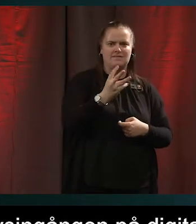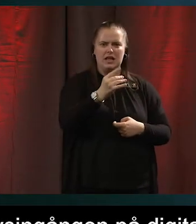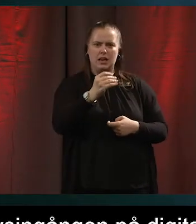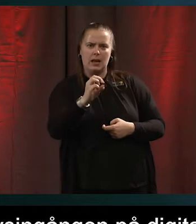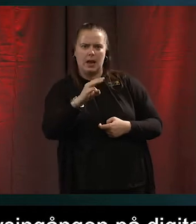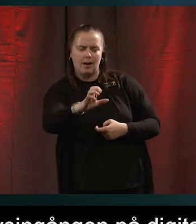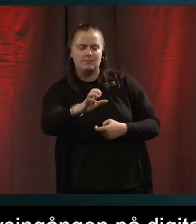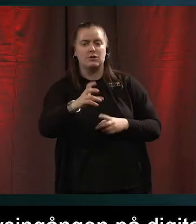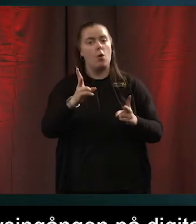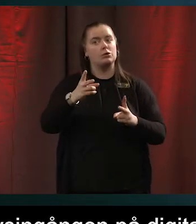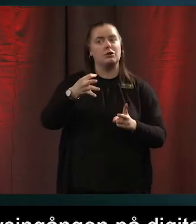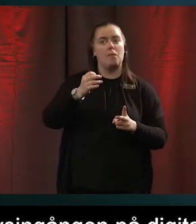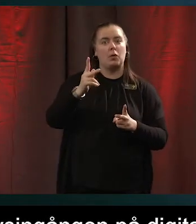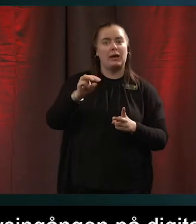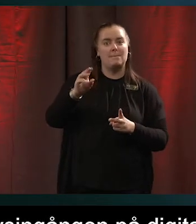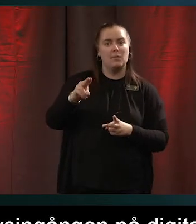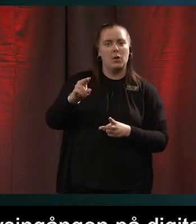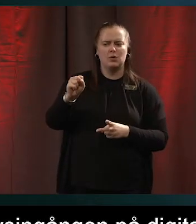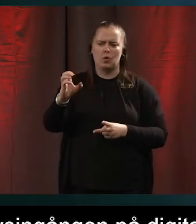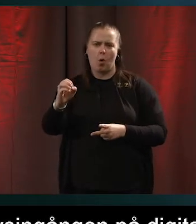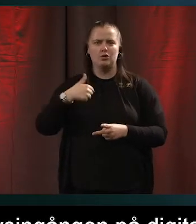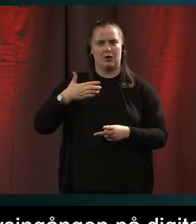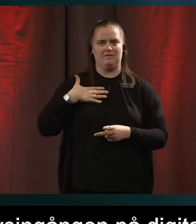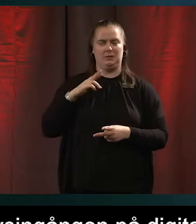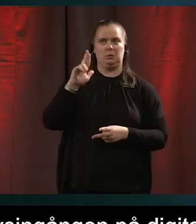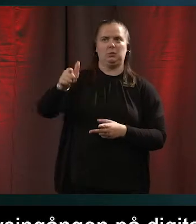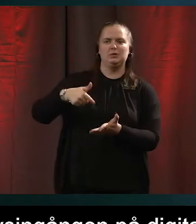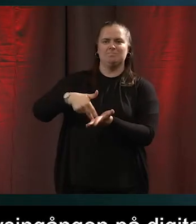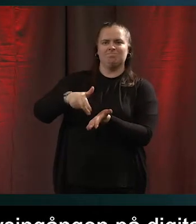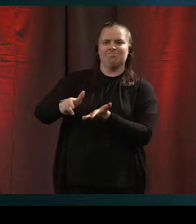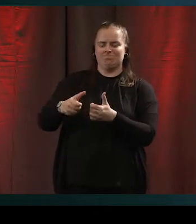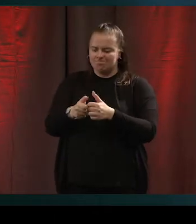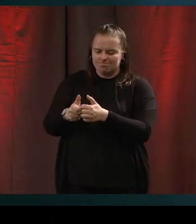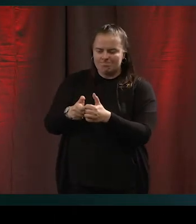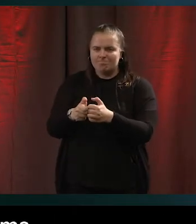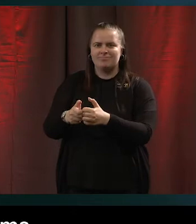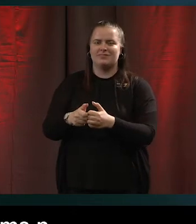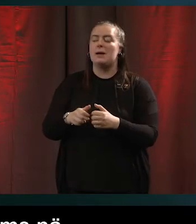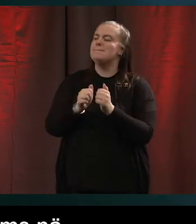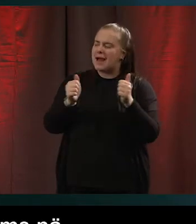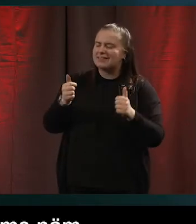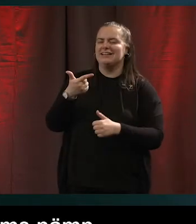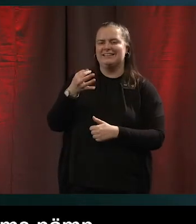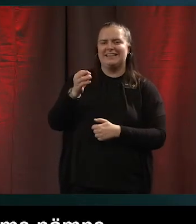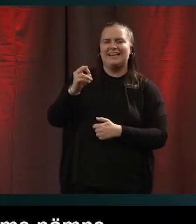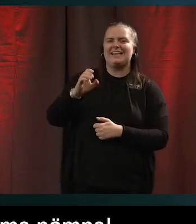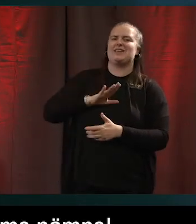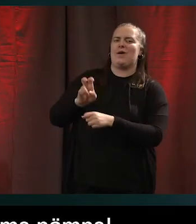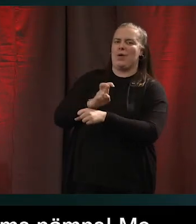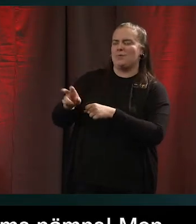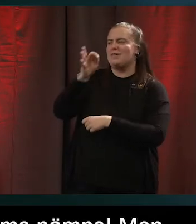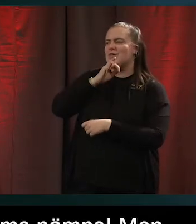bara vill ut och spela och sätta på number one i hörlurarna. Men Therese har koll på de frågorna som har ställts.